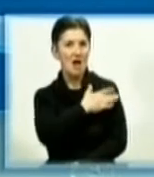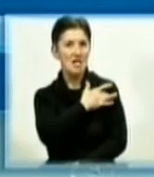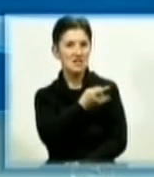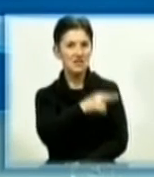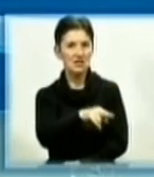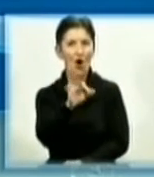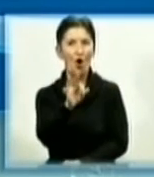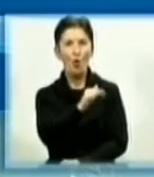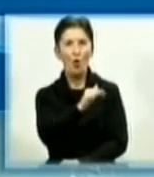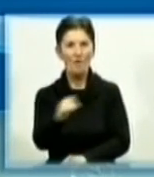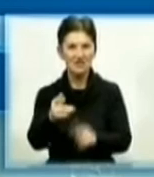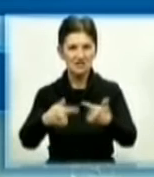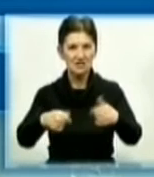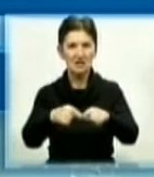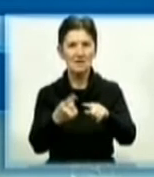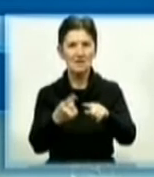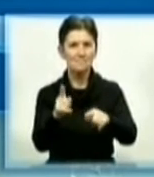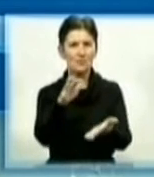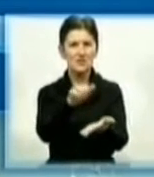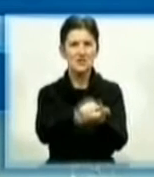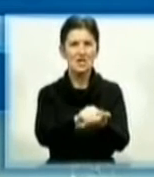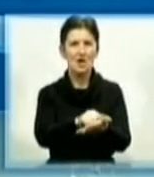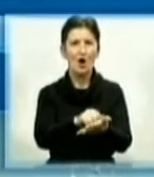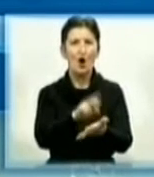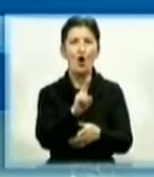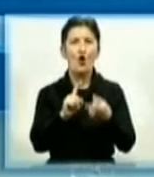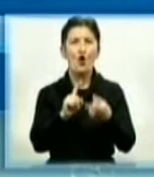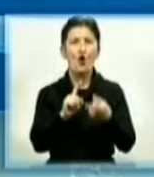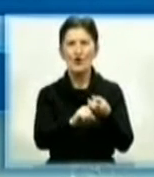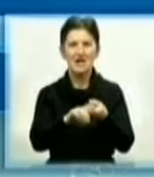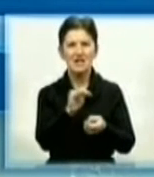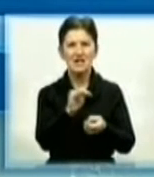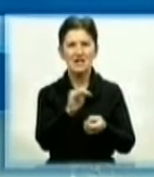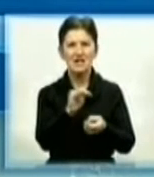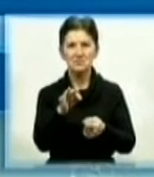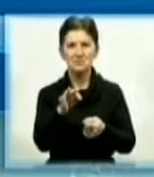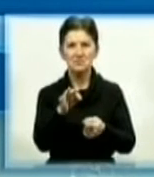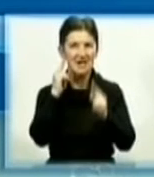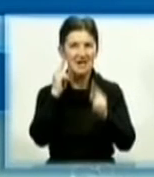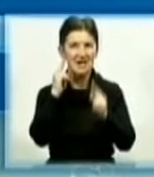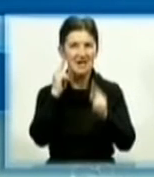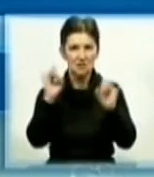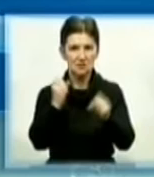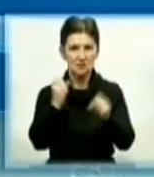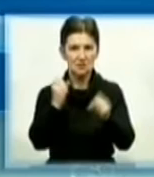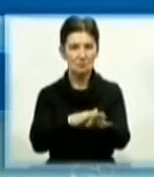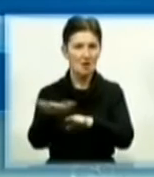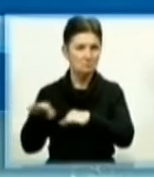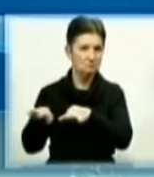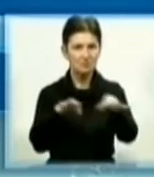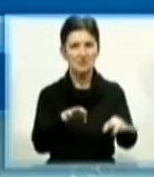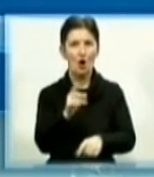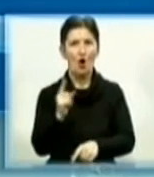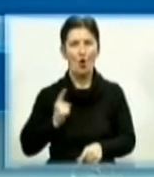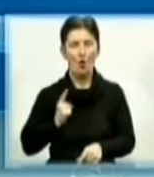Офісне приміщення, яке орендує «Контакт ЛТД», загорілося вночі. Спрацювала сигналізація. На виклик приїхали співробітники приватної